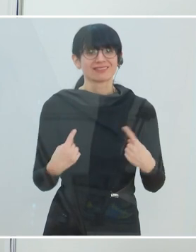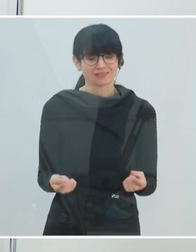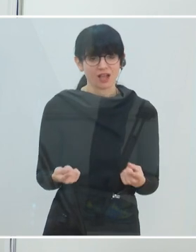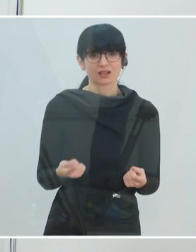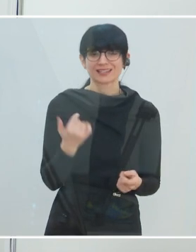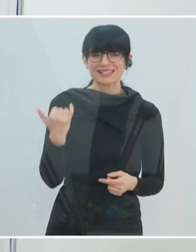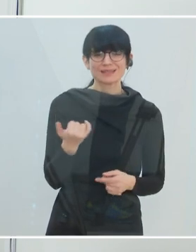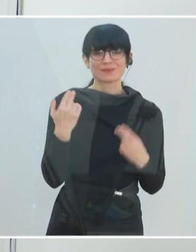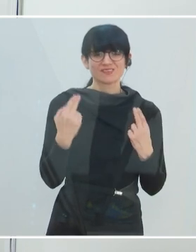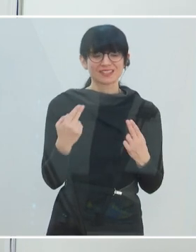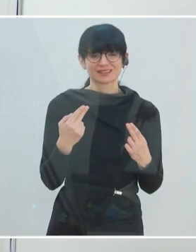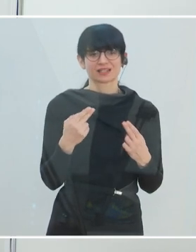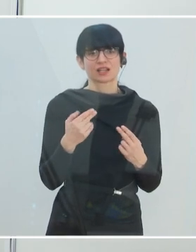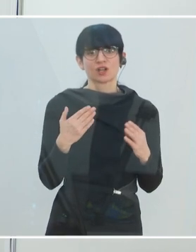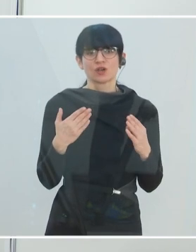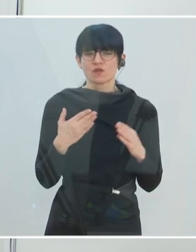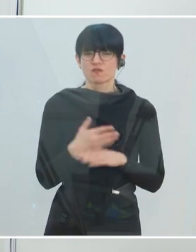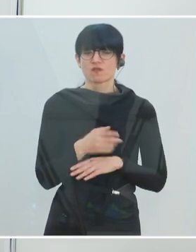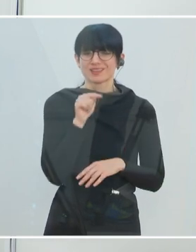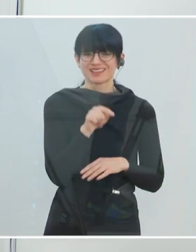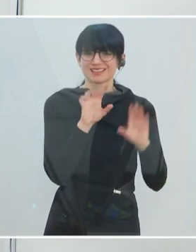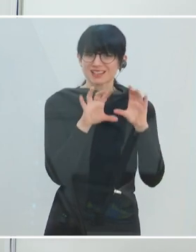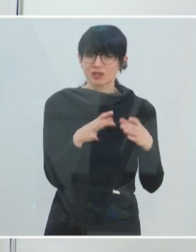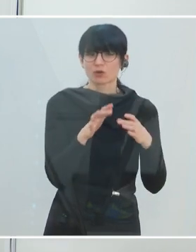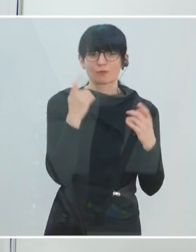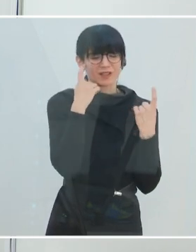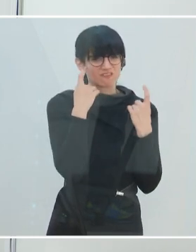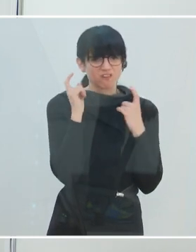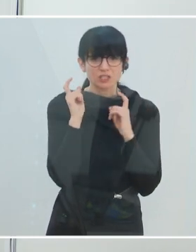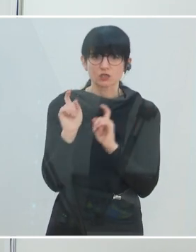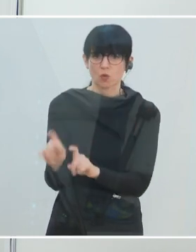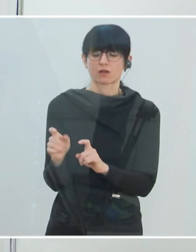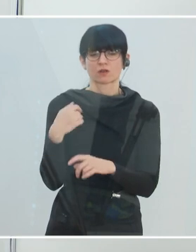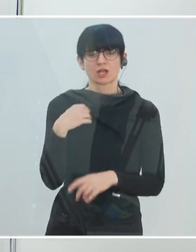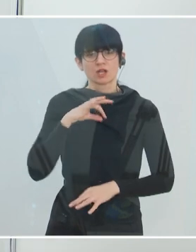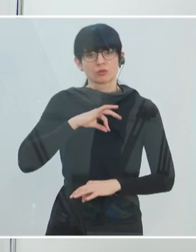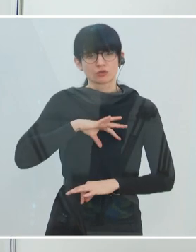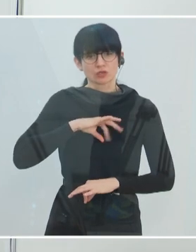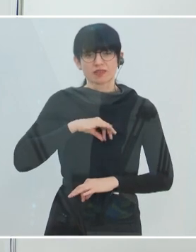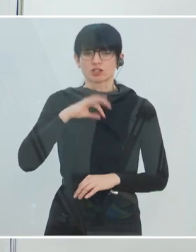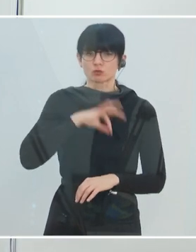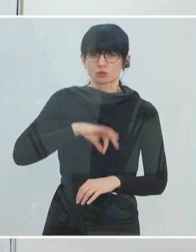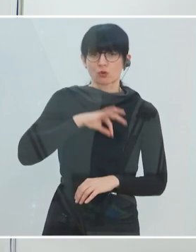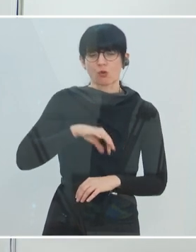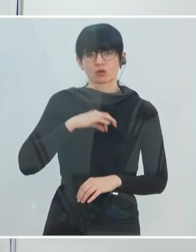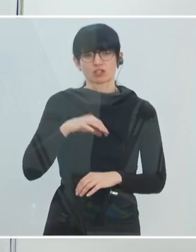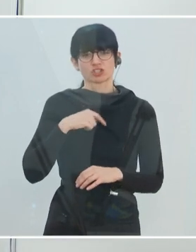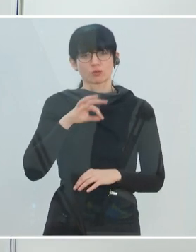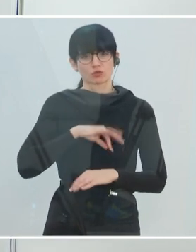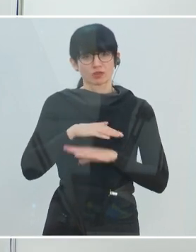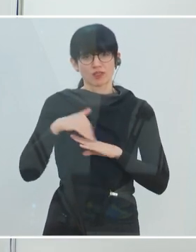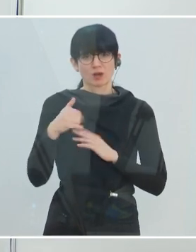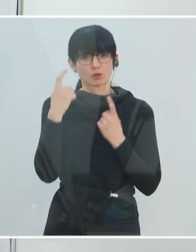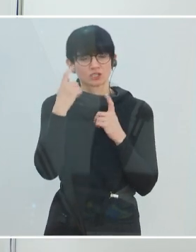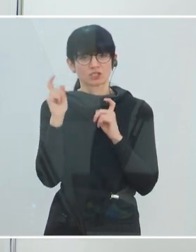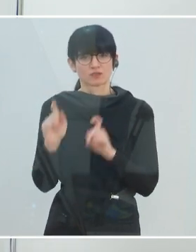darum, dass man für diese Menschen eine gute Versorgung garantiert. Das heißt, psychiatrische Versorgung, psychologische Versorgung, psychotherapeutische